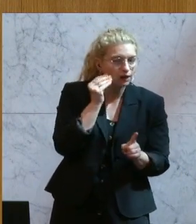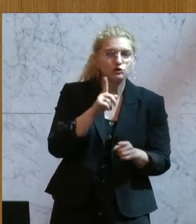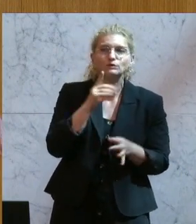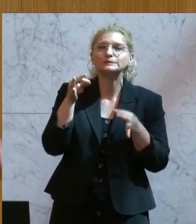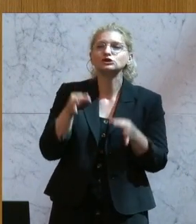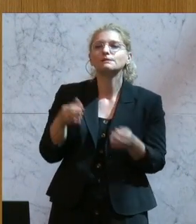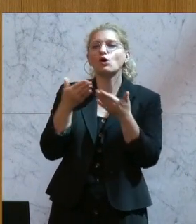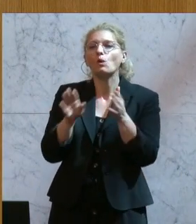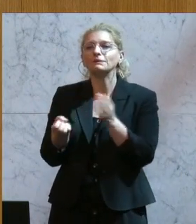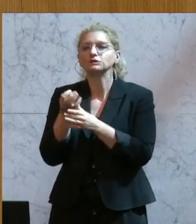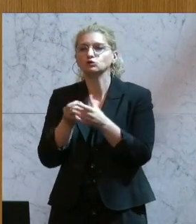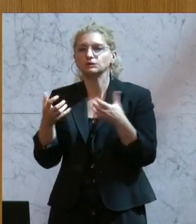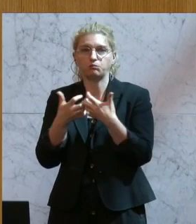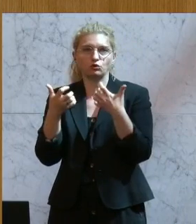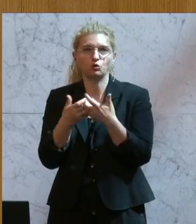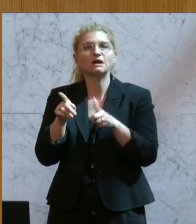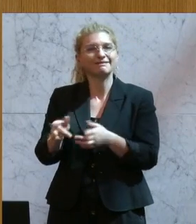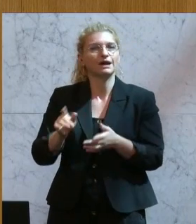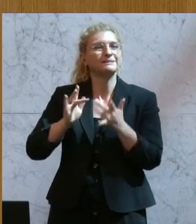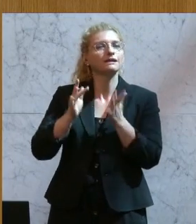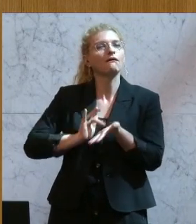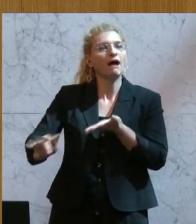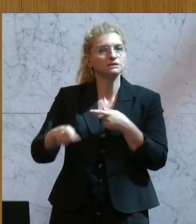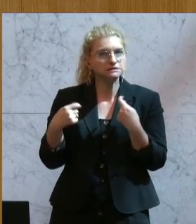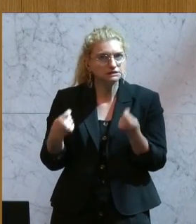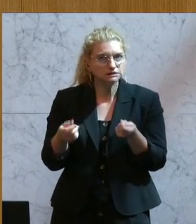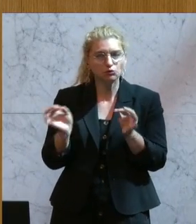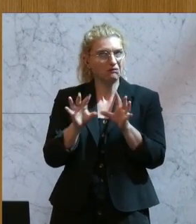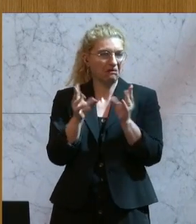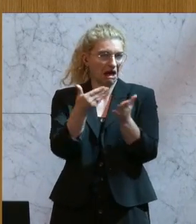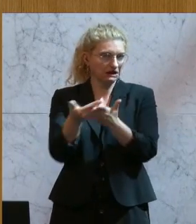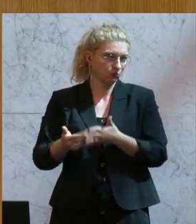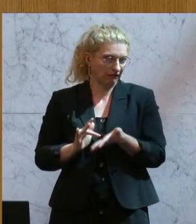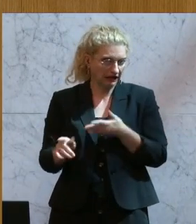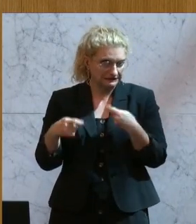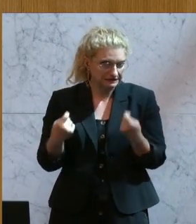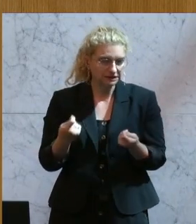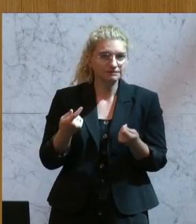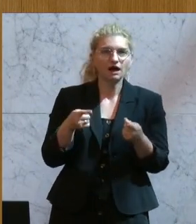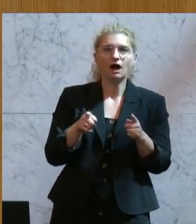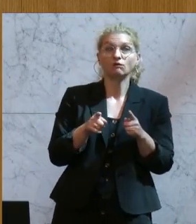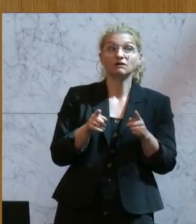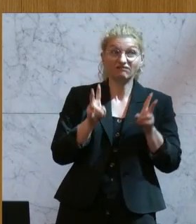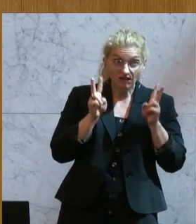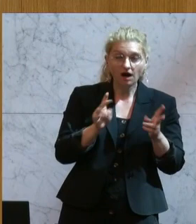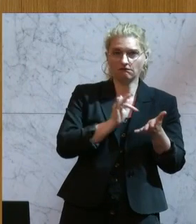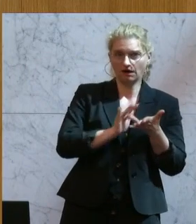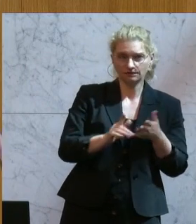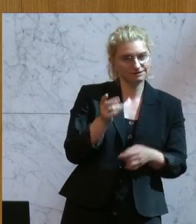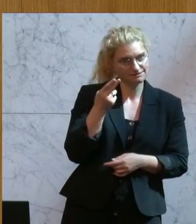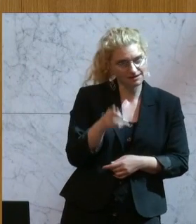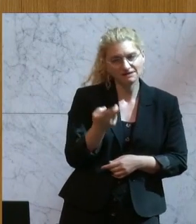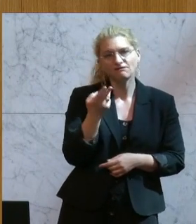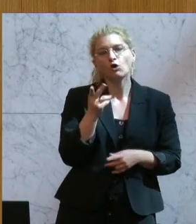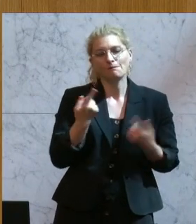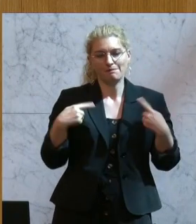gewisse Open-Source-Produkte auch kostenlos im Internet zur Verfügung stehen oder generell angeboten werden, dass es grundsätzlich auch gratis ist, weil parallel dazu